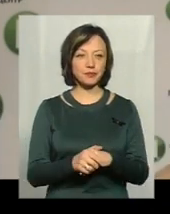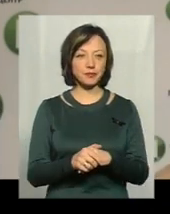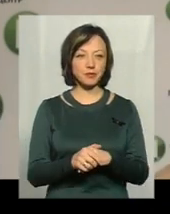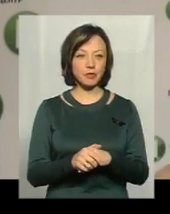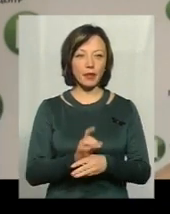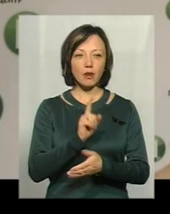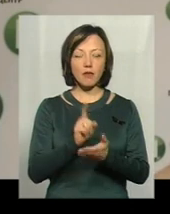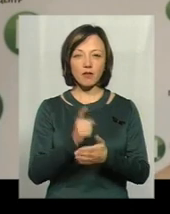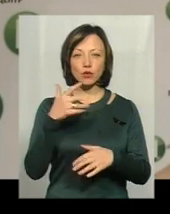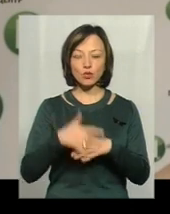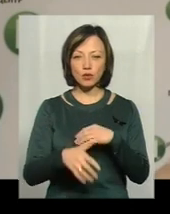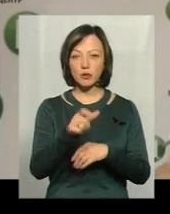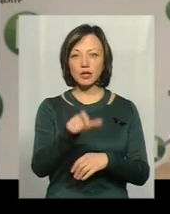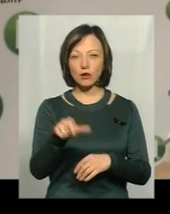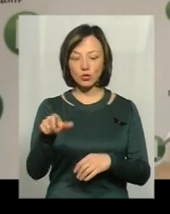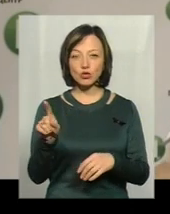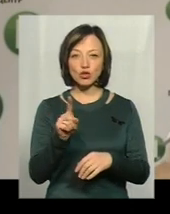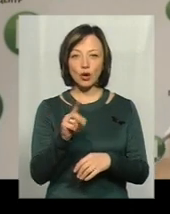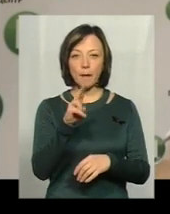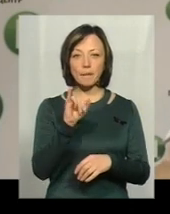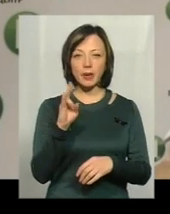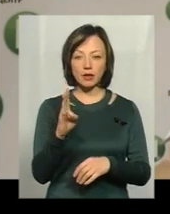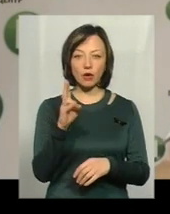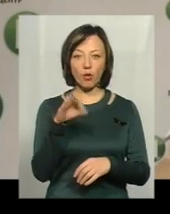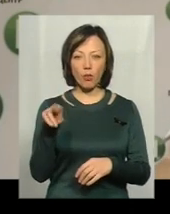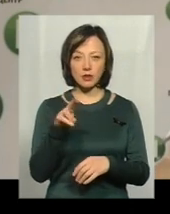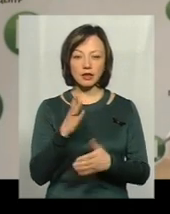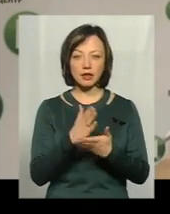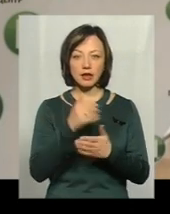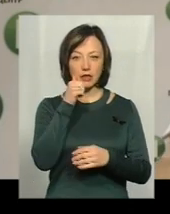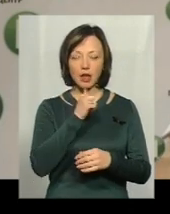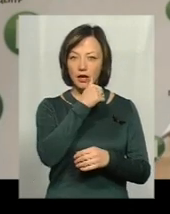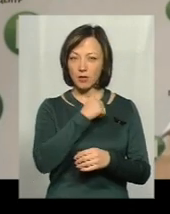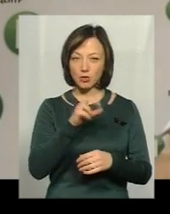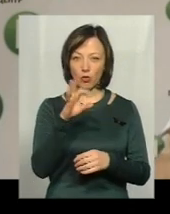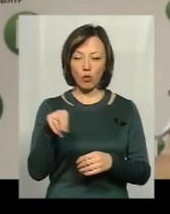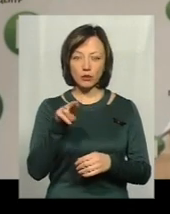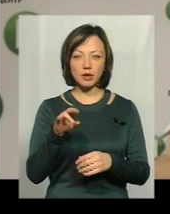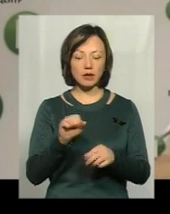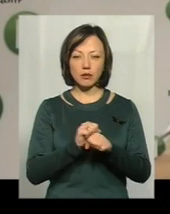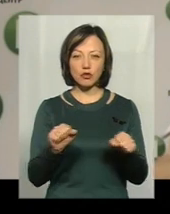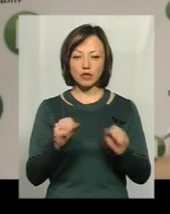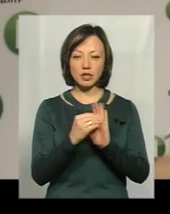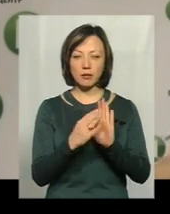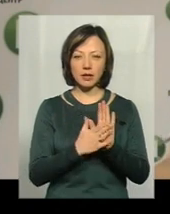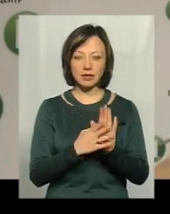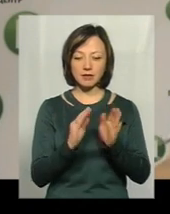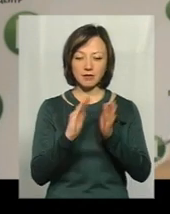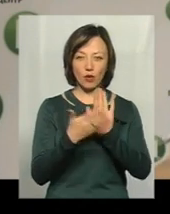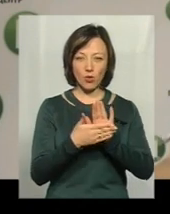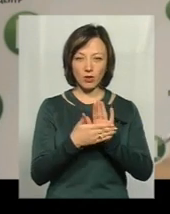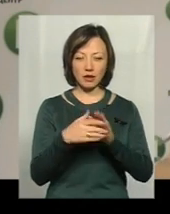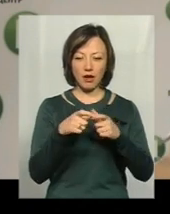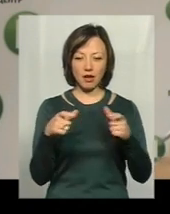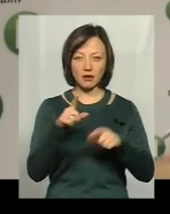Повинні розуміти клієнти банку, що пін-код є таємним кодом, і його не можна записувати ні на звороті